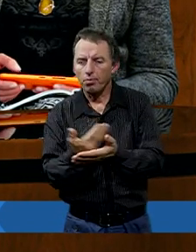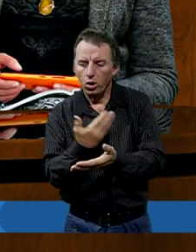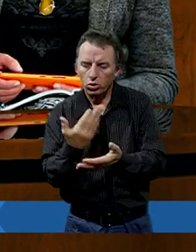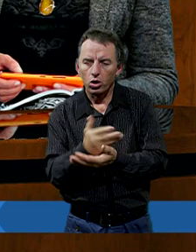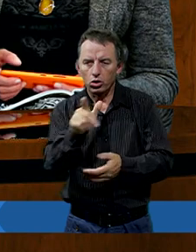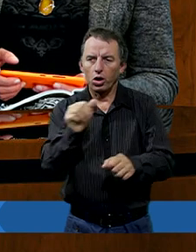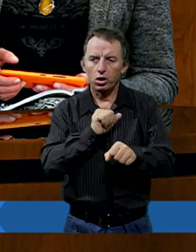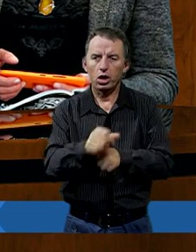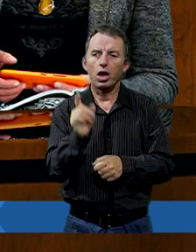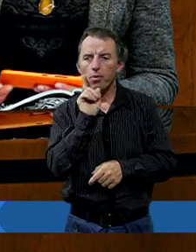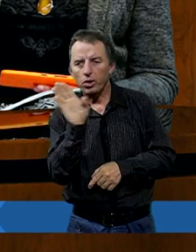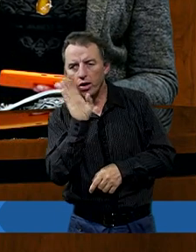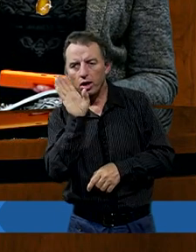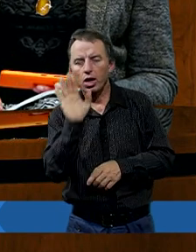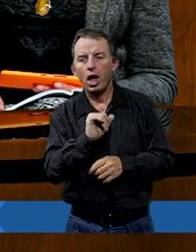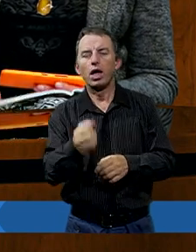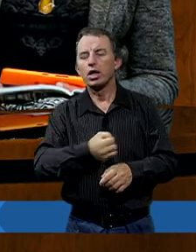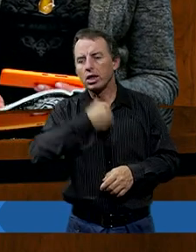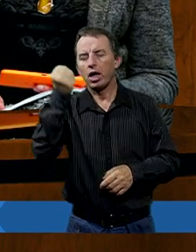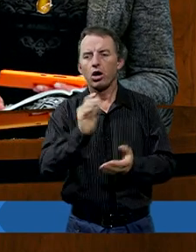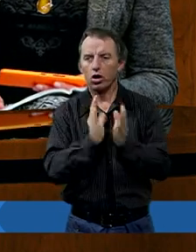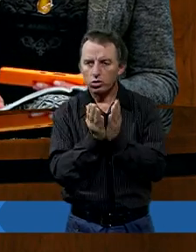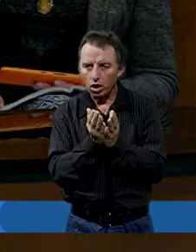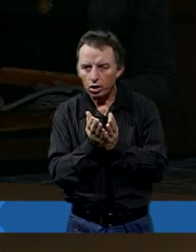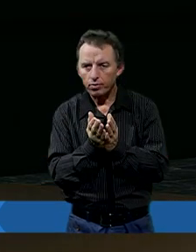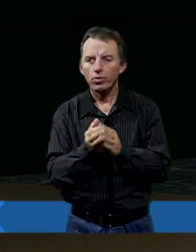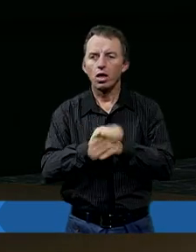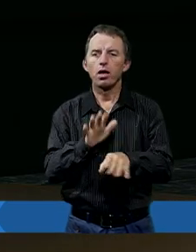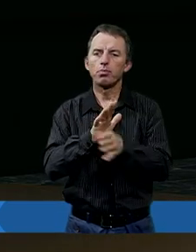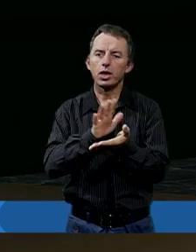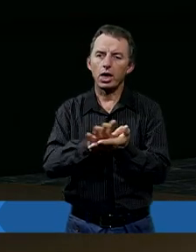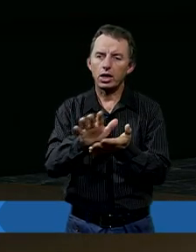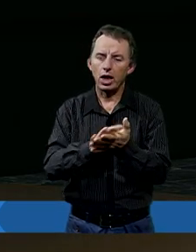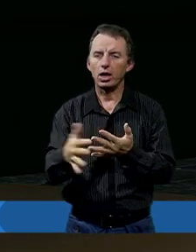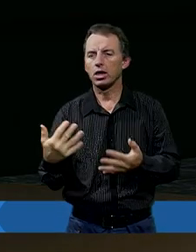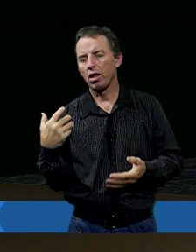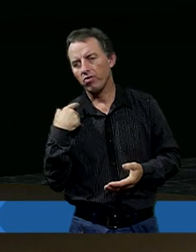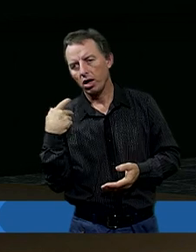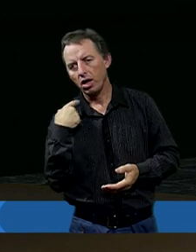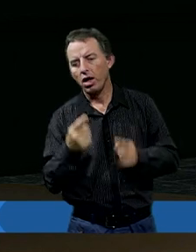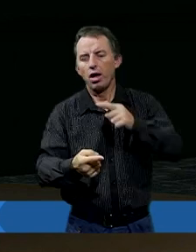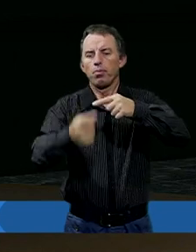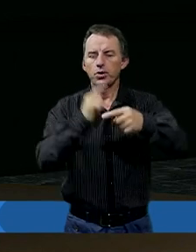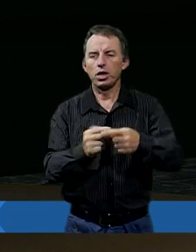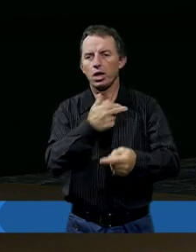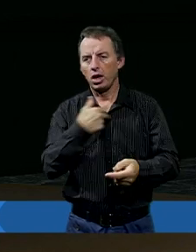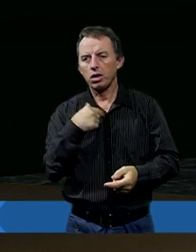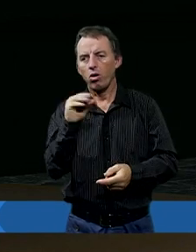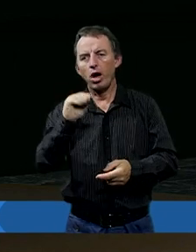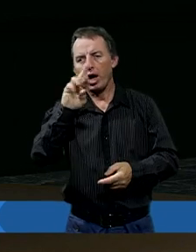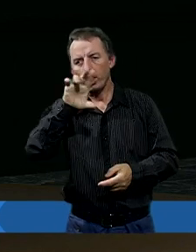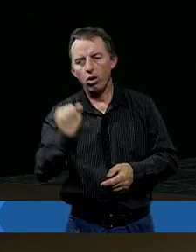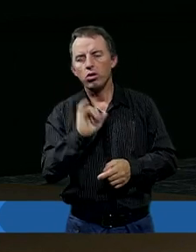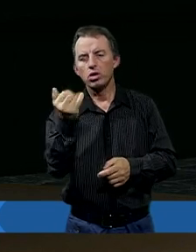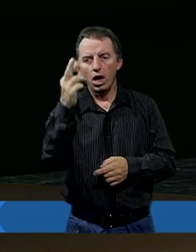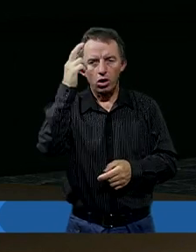jest najprawdopodobniej najstarsza księga, czyli datowana XV wiek przed naszą erą. I jakie